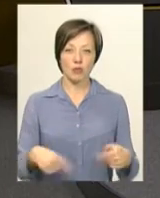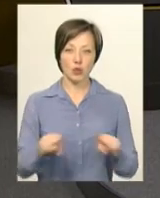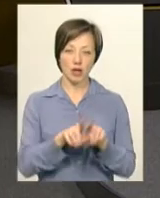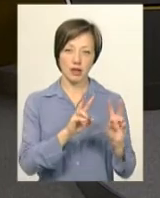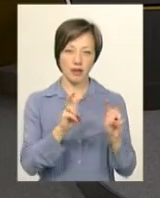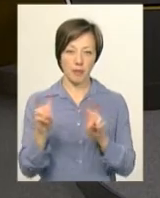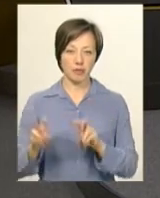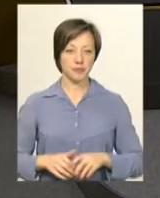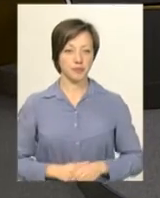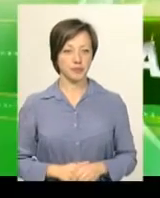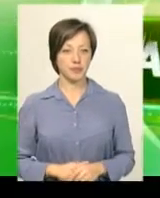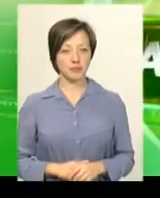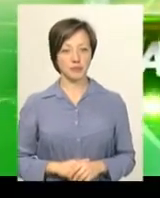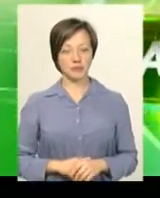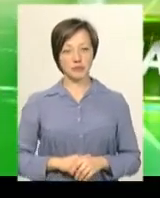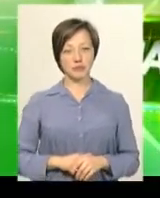про такі теми.